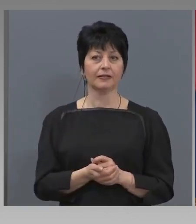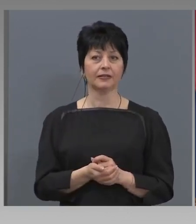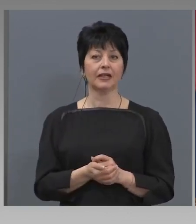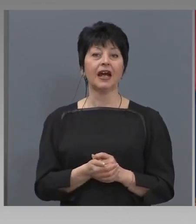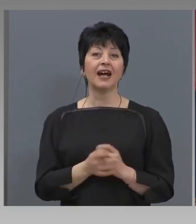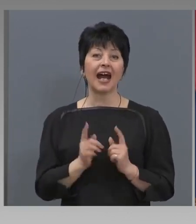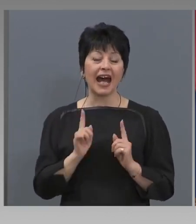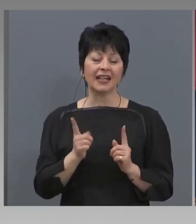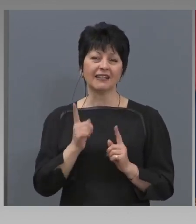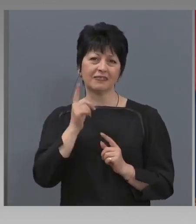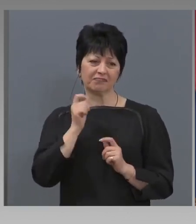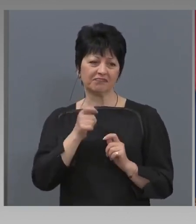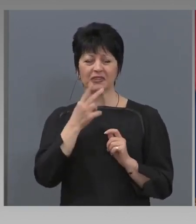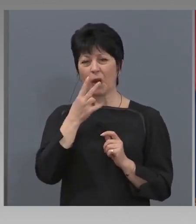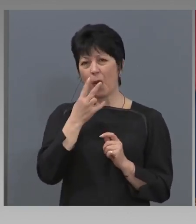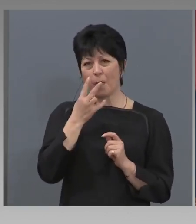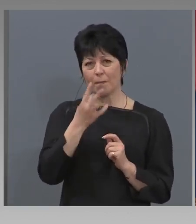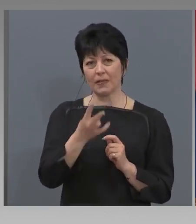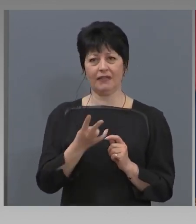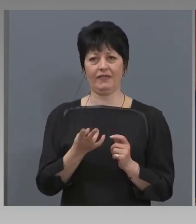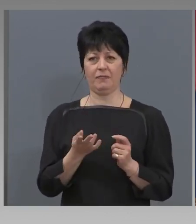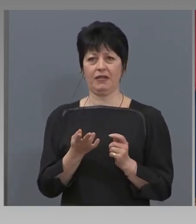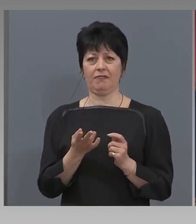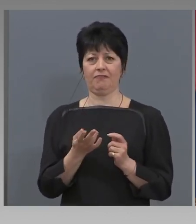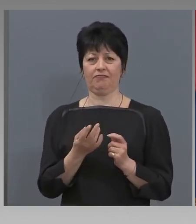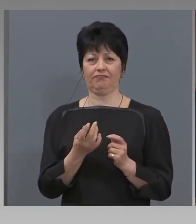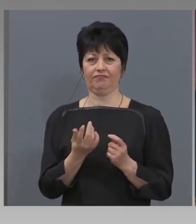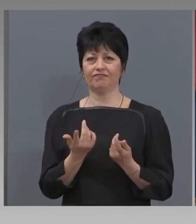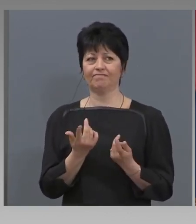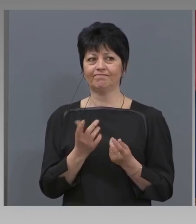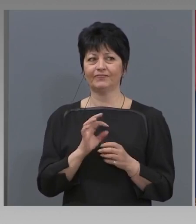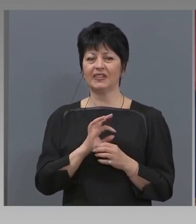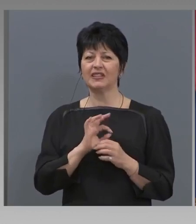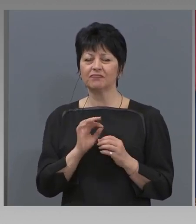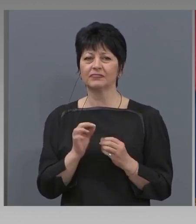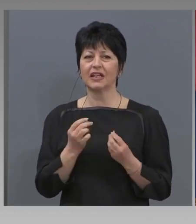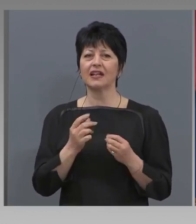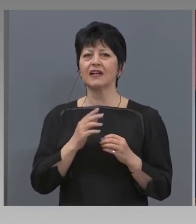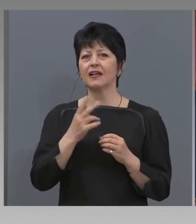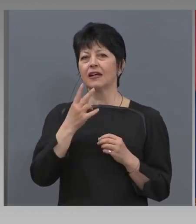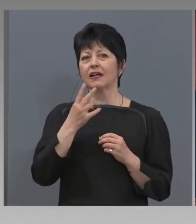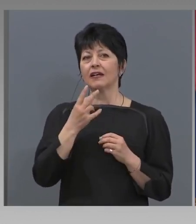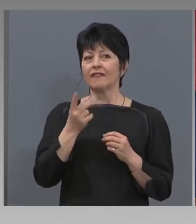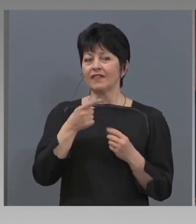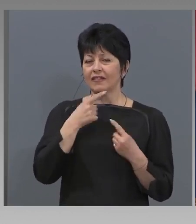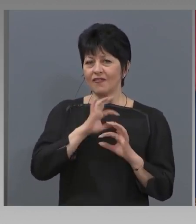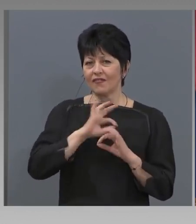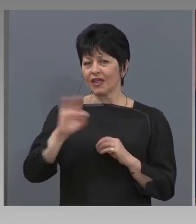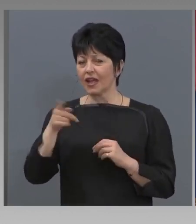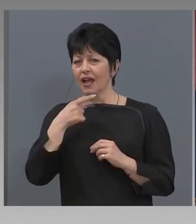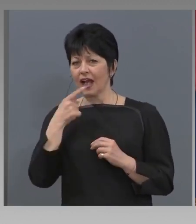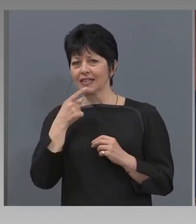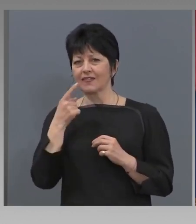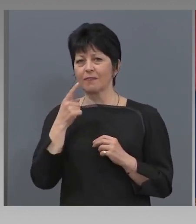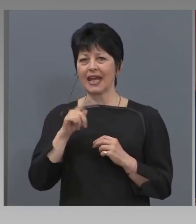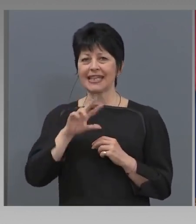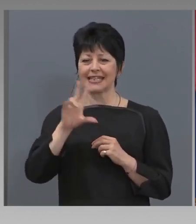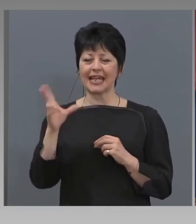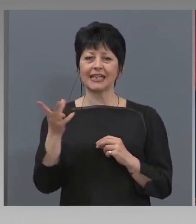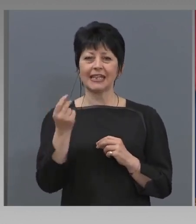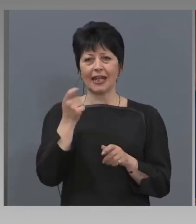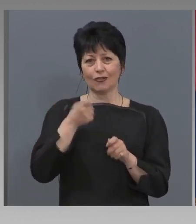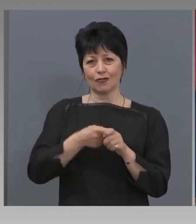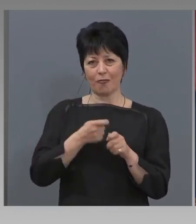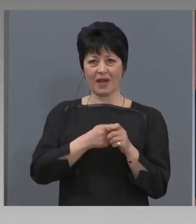А да се опитаме с... Нали, винаги казваме Съединението прави силата. Нали, винаги казваме, ние сме